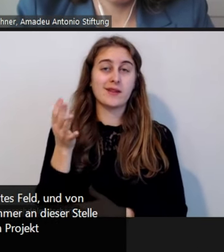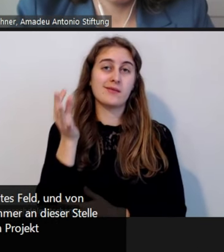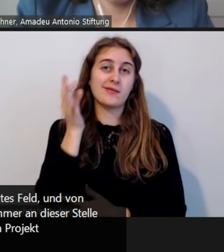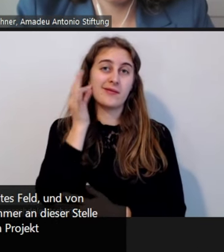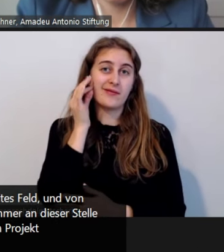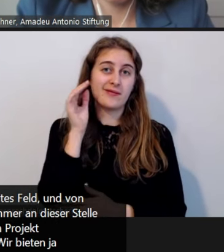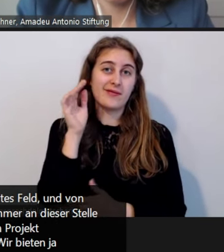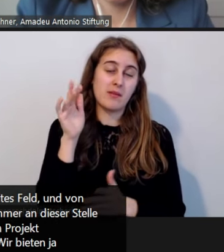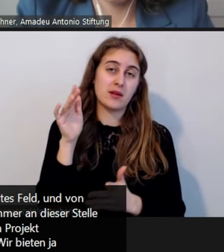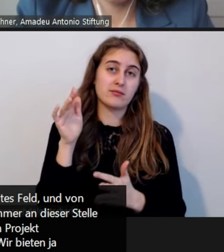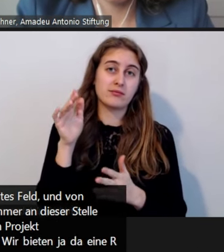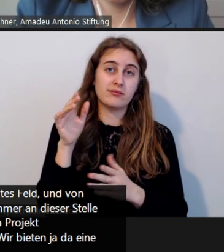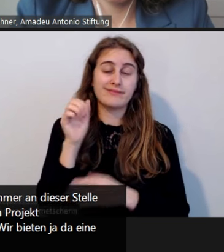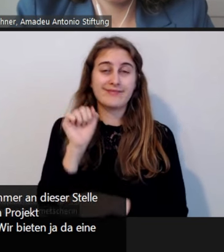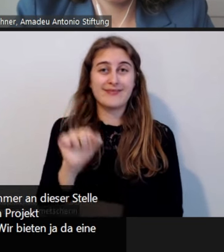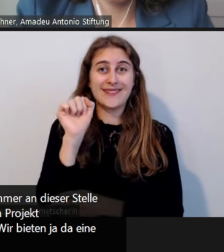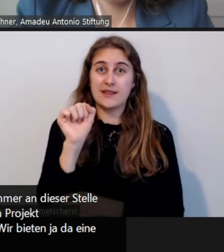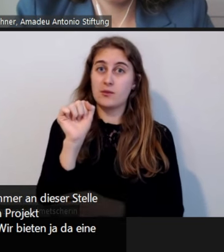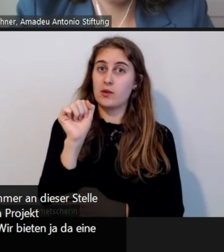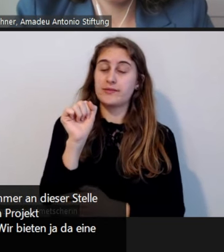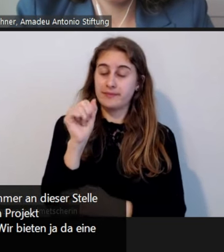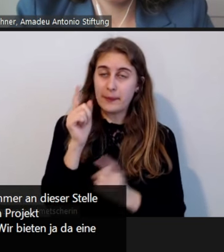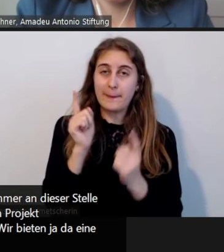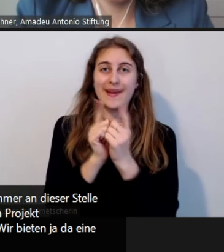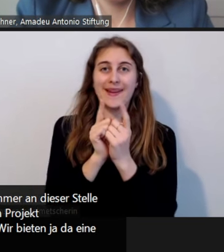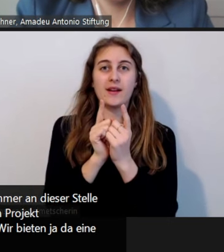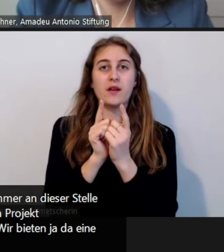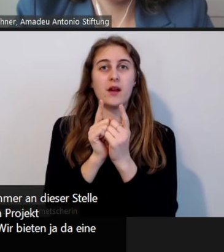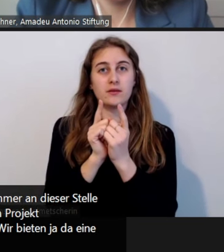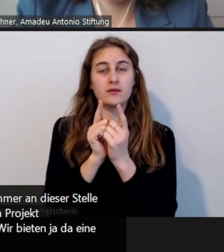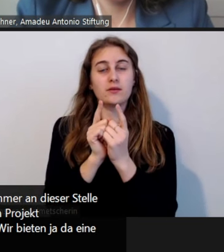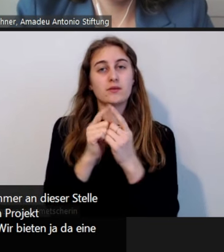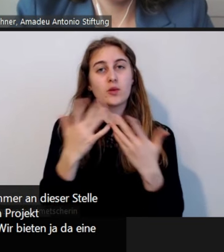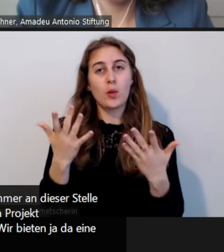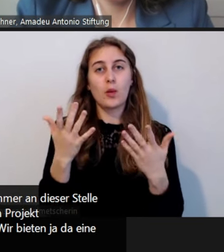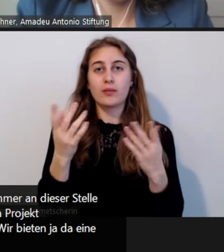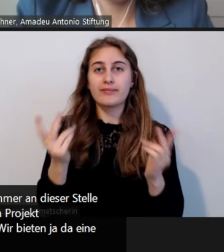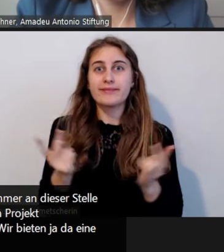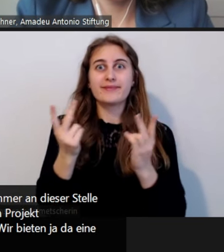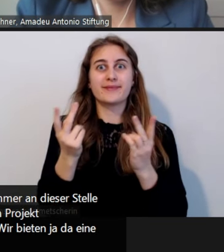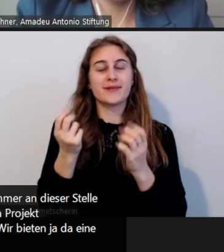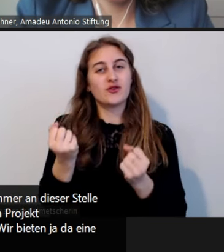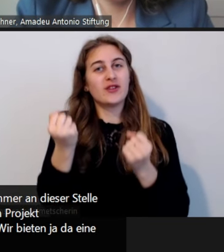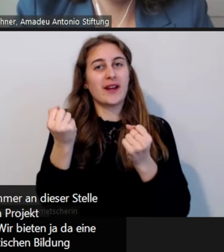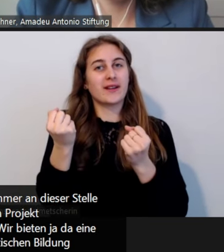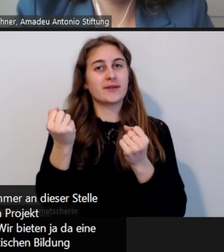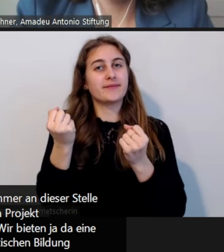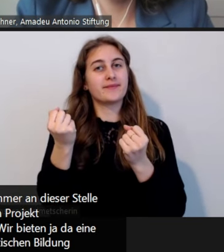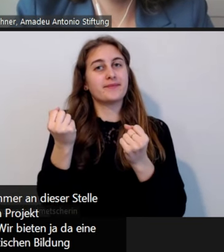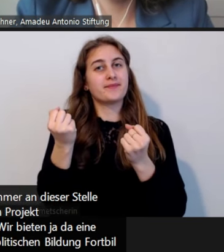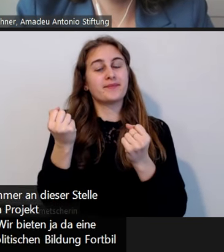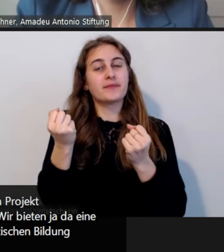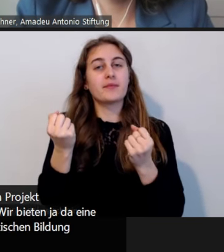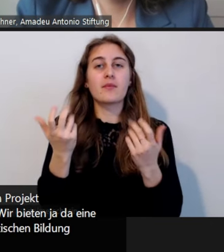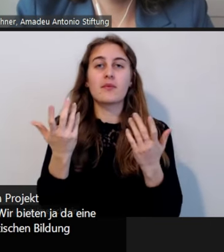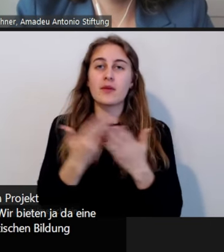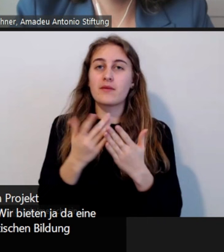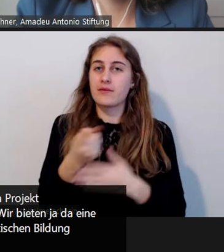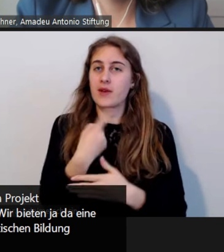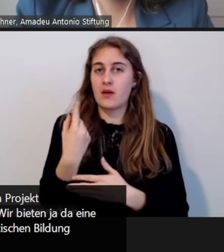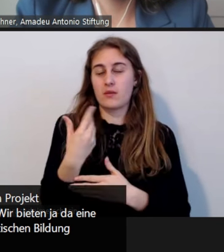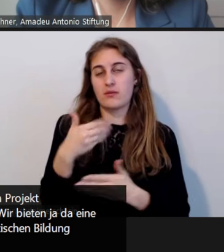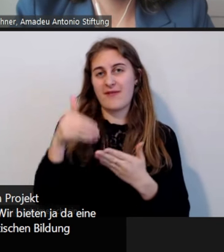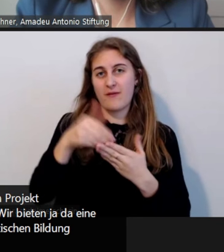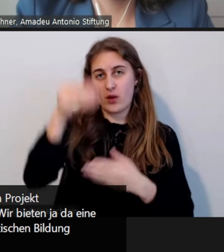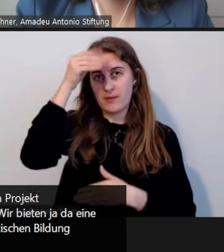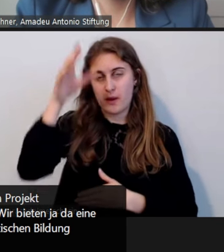Wir bieten ja da eine Reihe von Angeboten für auch Menschen aus der politischen Bildung, Fortbildungen an, um